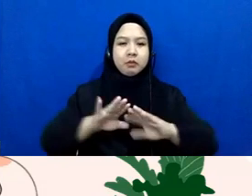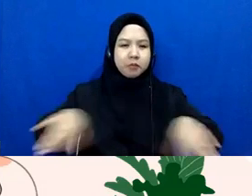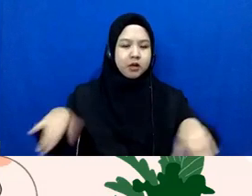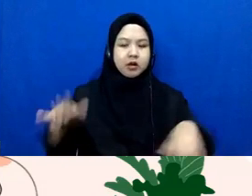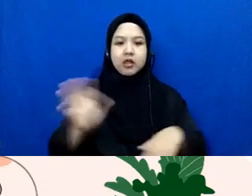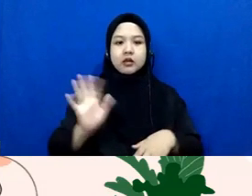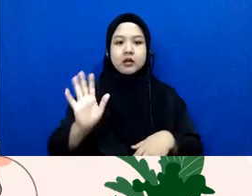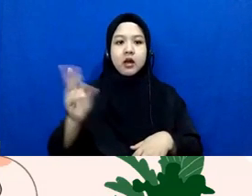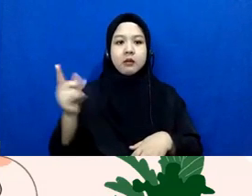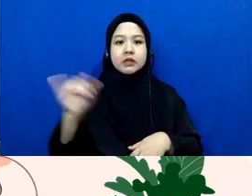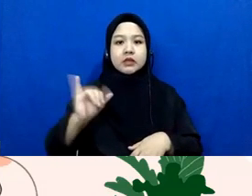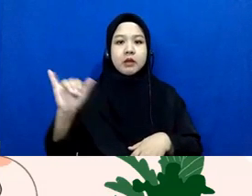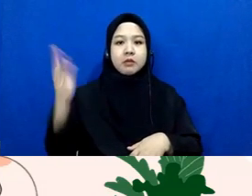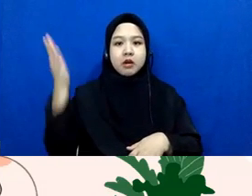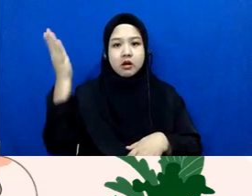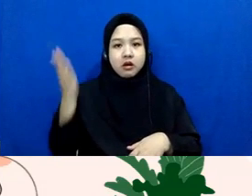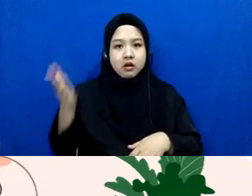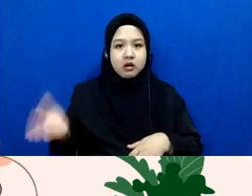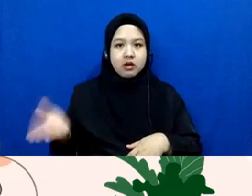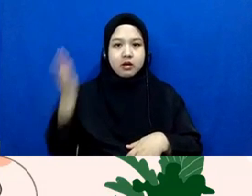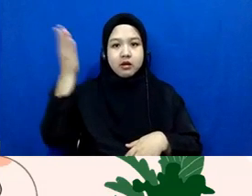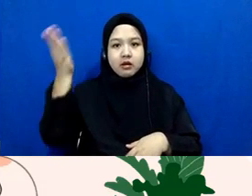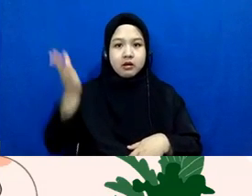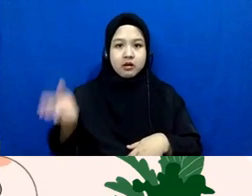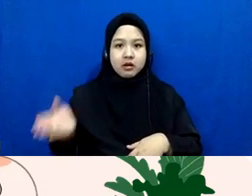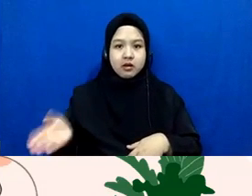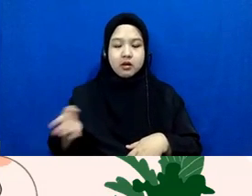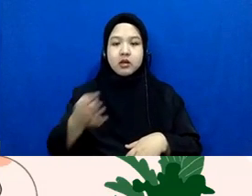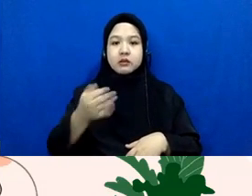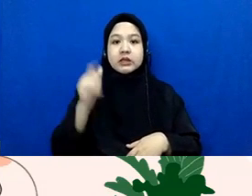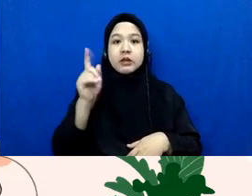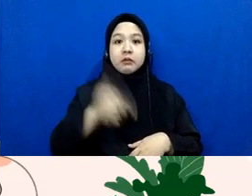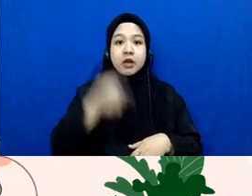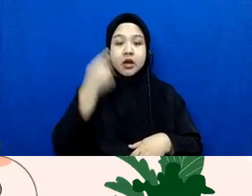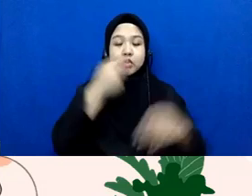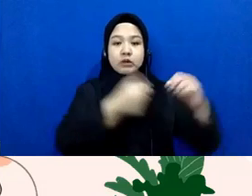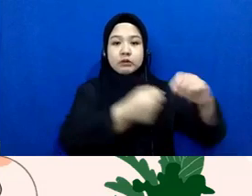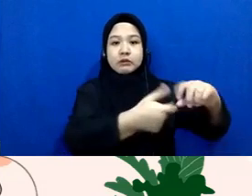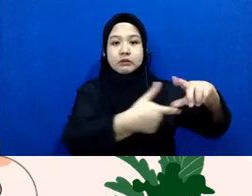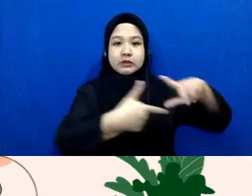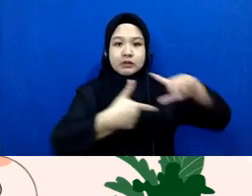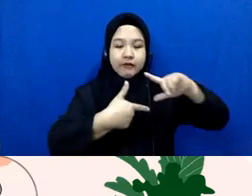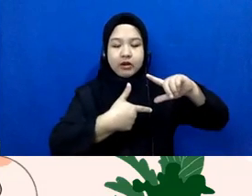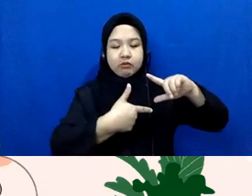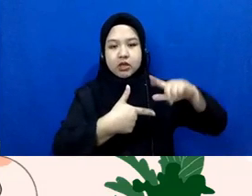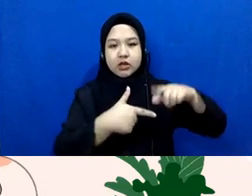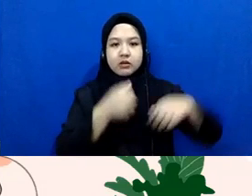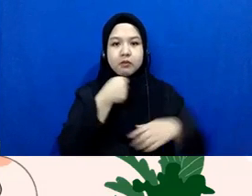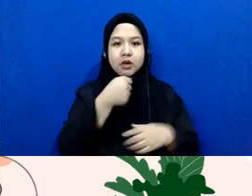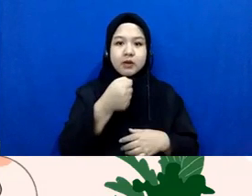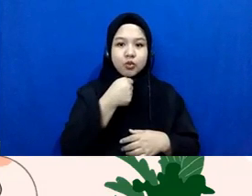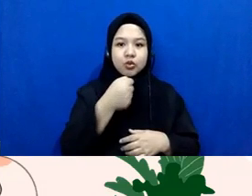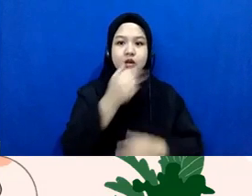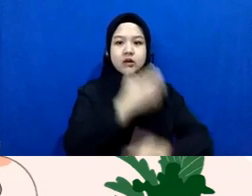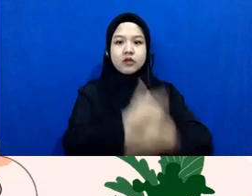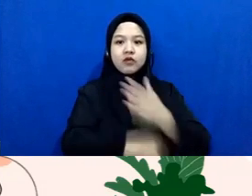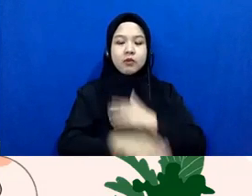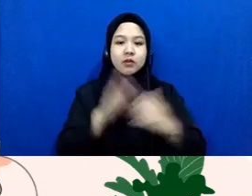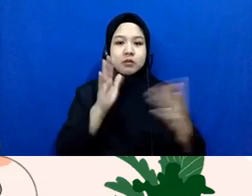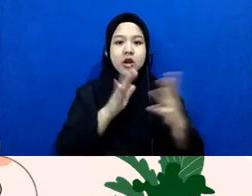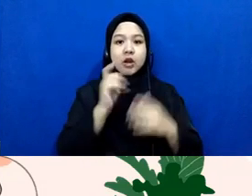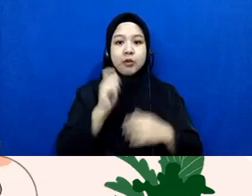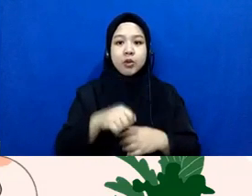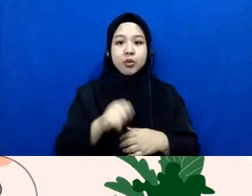agama ini bisa teman-teman pakai untuk membingkai apa peliputan difabel berhadapan dengan hukum